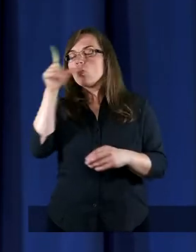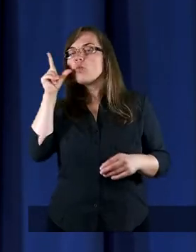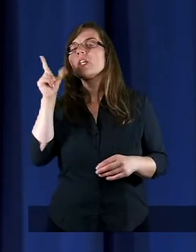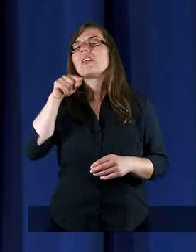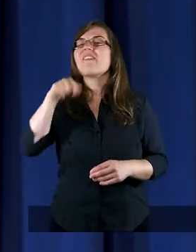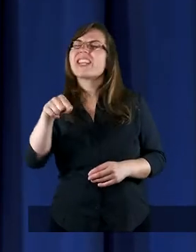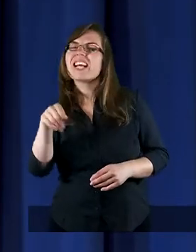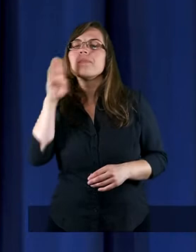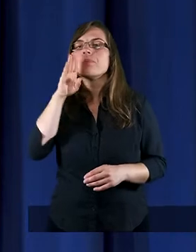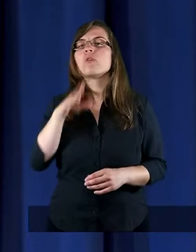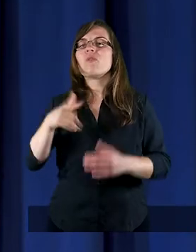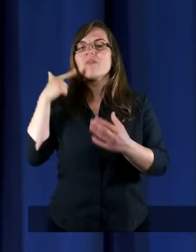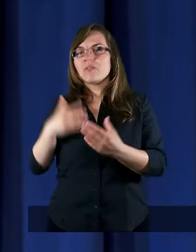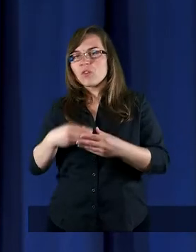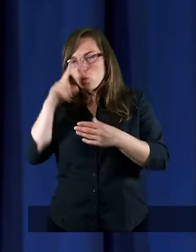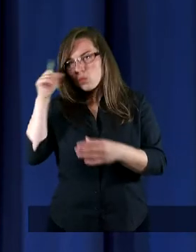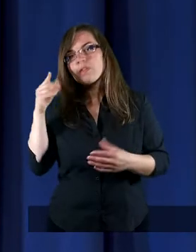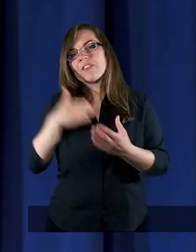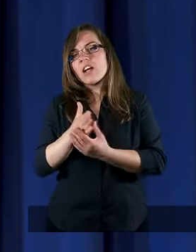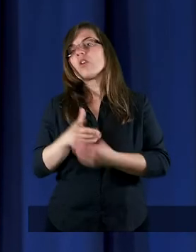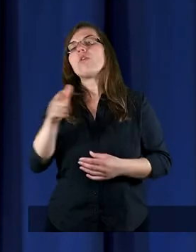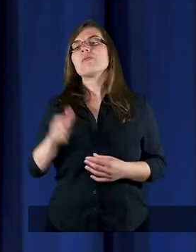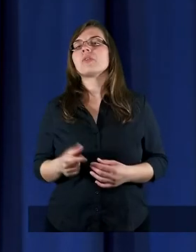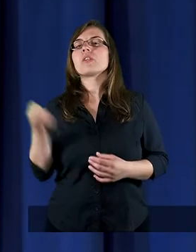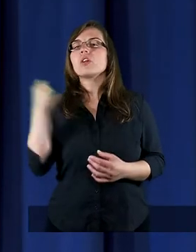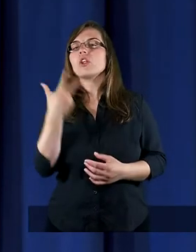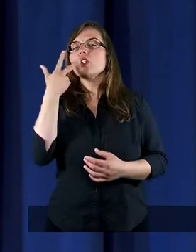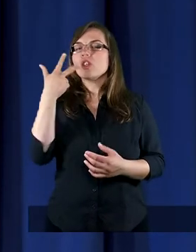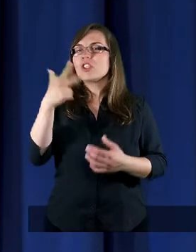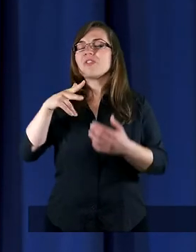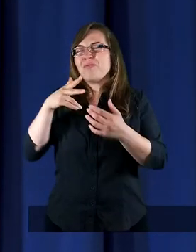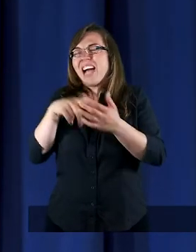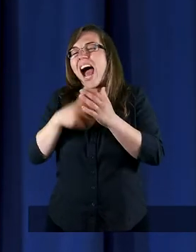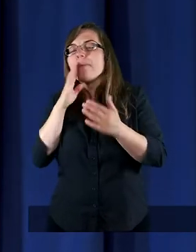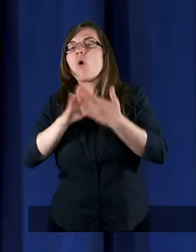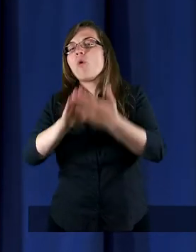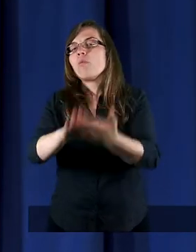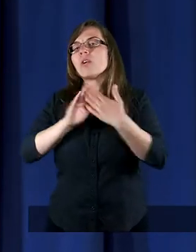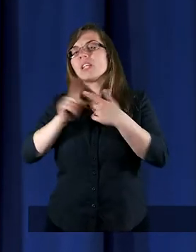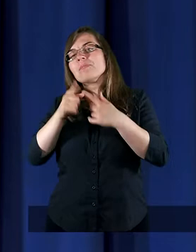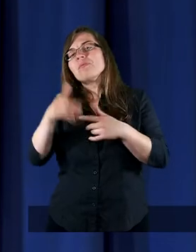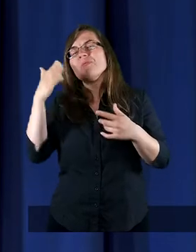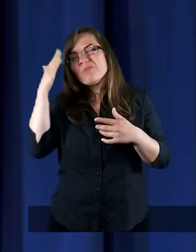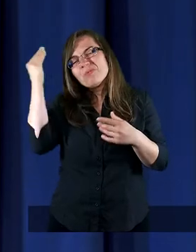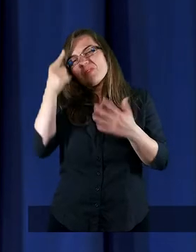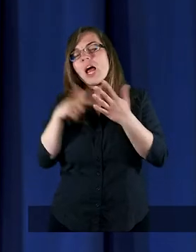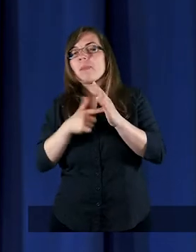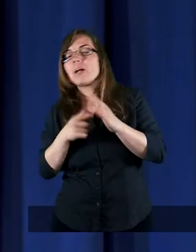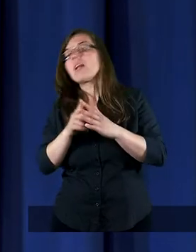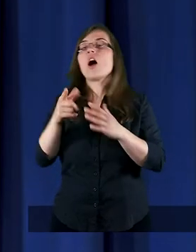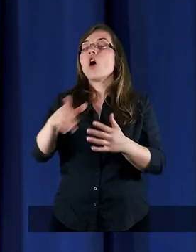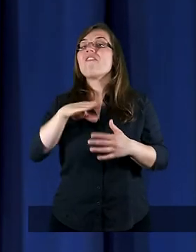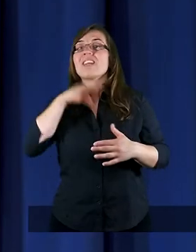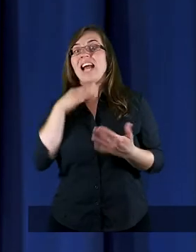że temu samemu winowajcy najwięcej wystarczy trzy razy odpuścić. To jest wystarczający akt